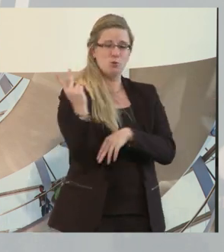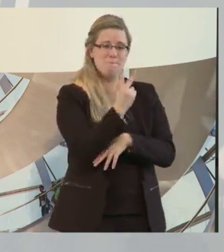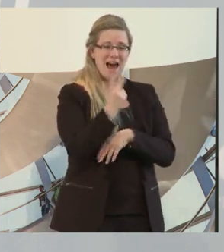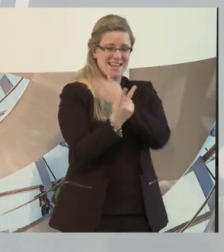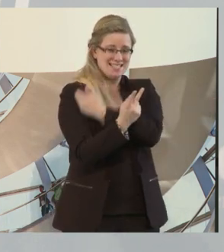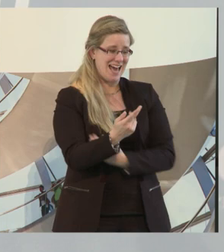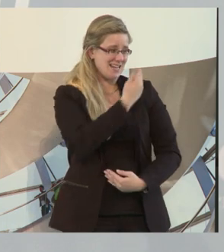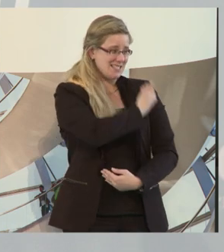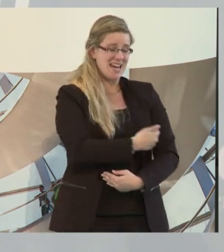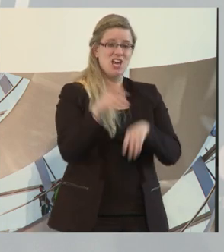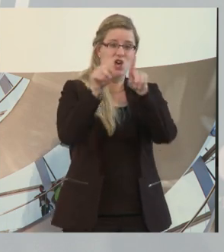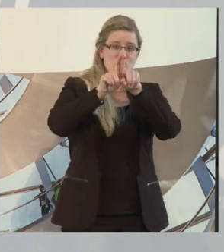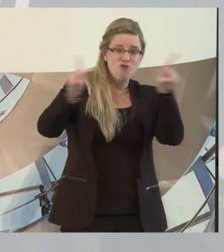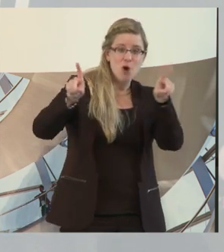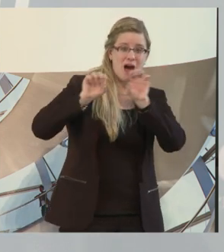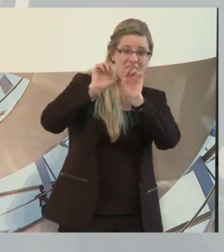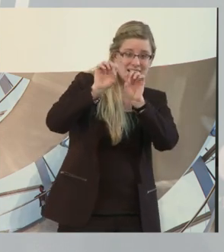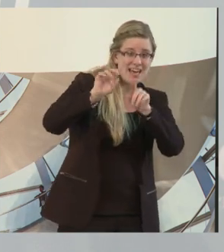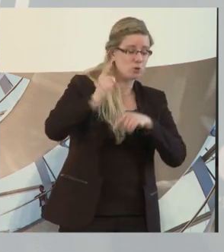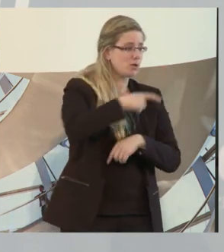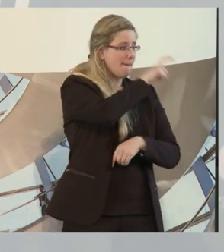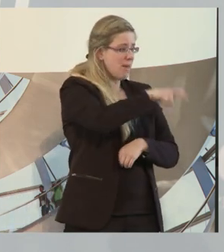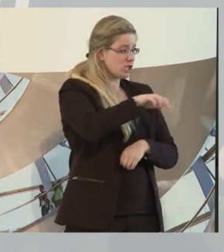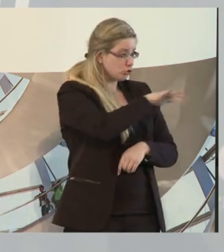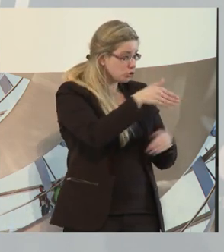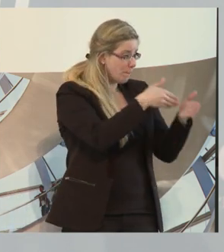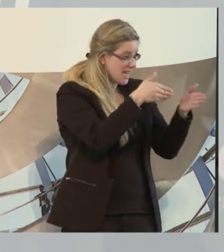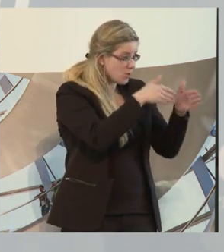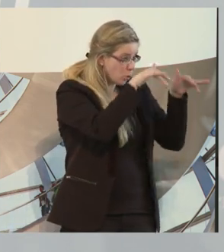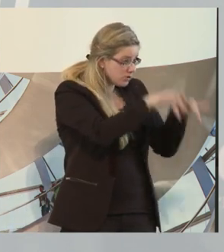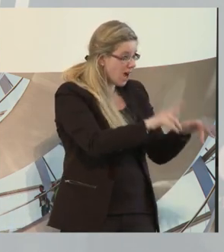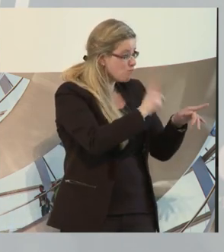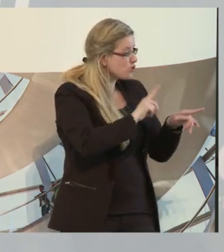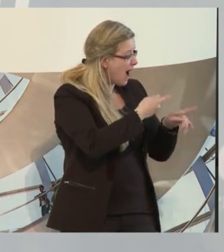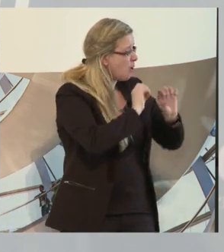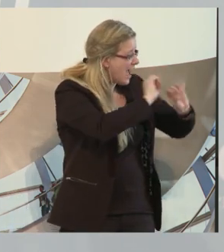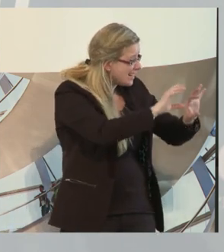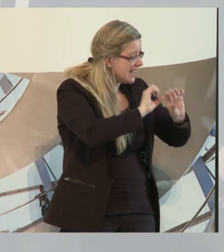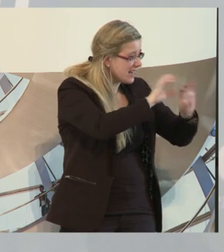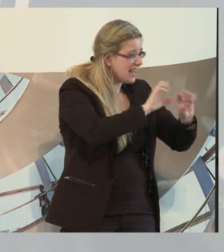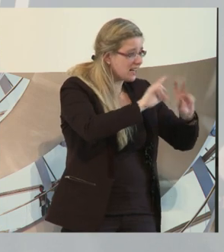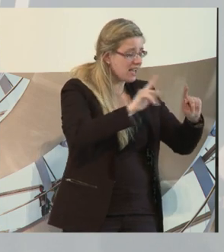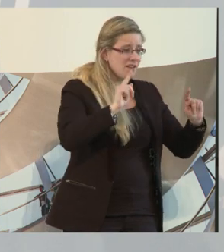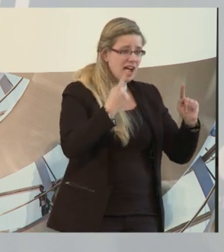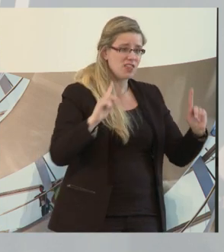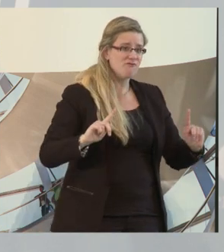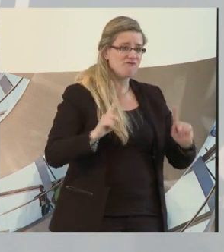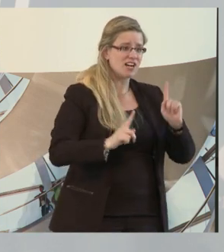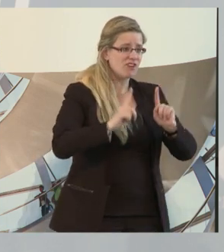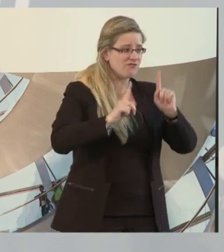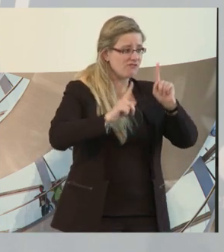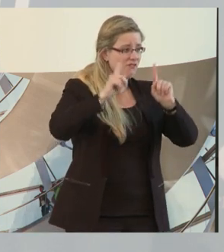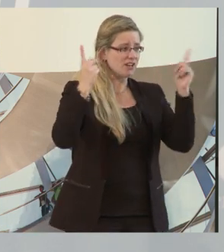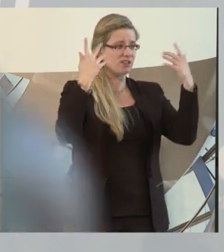Firmenseite und für die Menschen mit Behinderung, daran sind die ganzen Sachen gewachsen. An Beispielen und an Wissen,